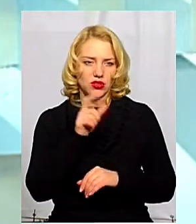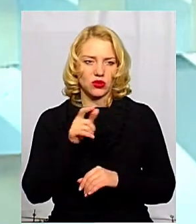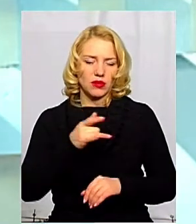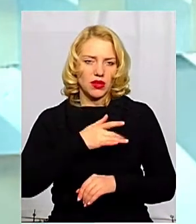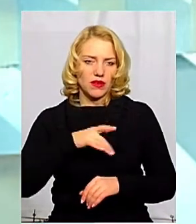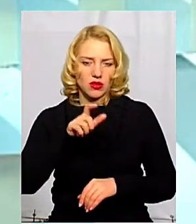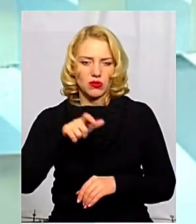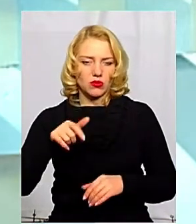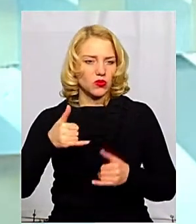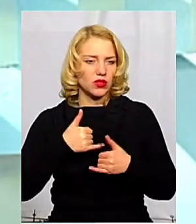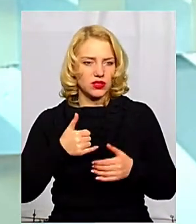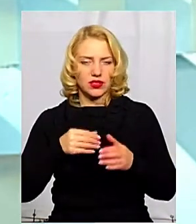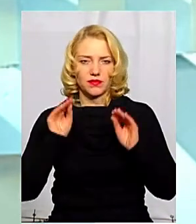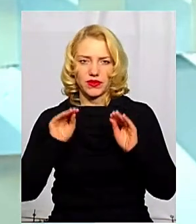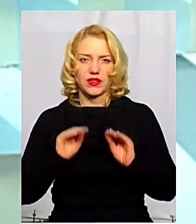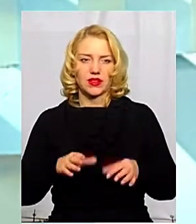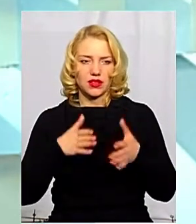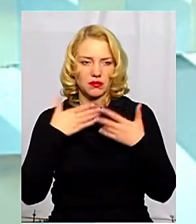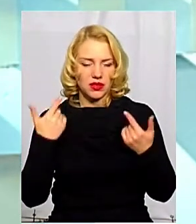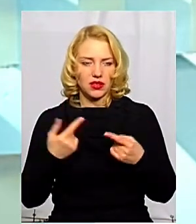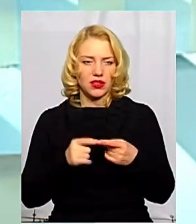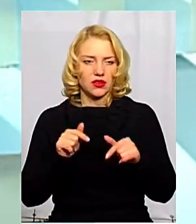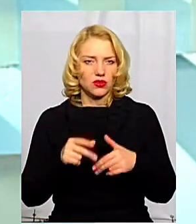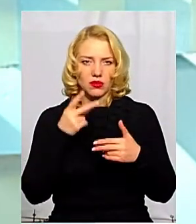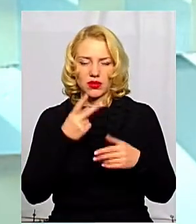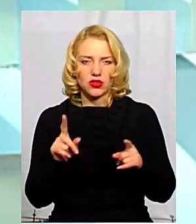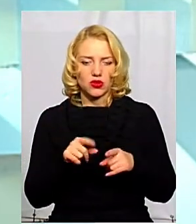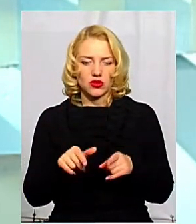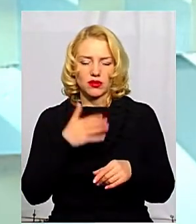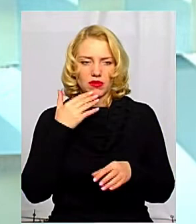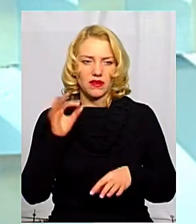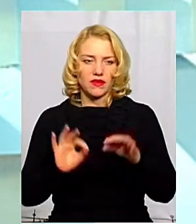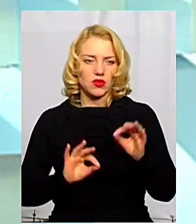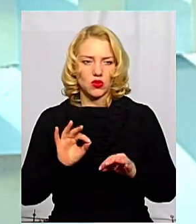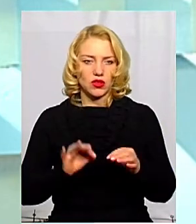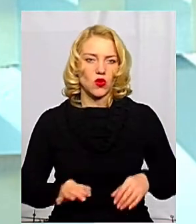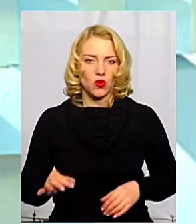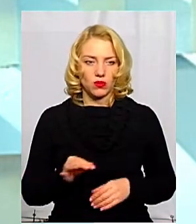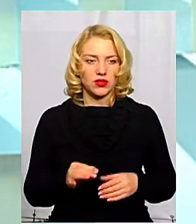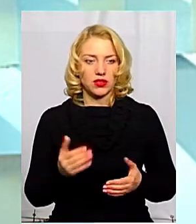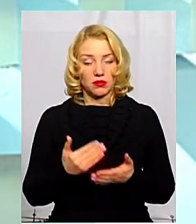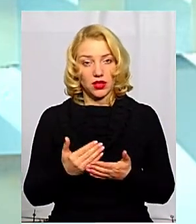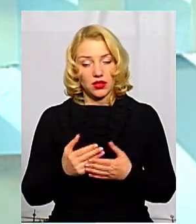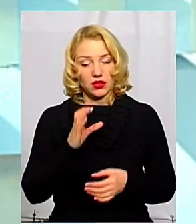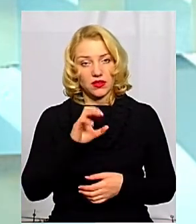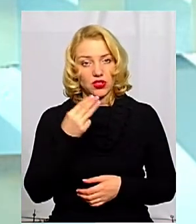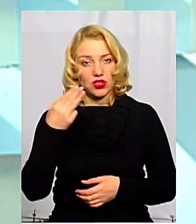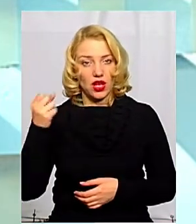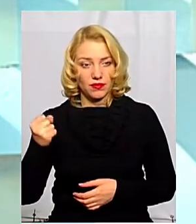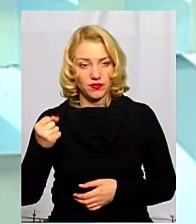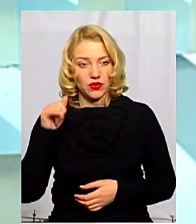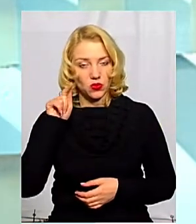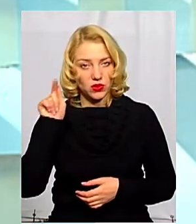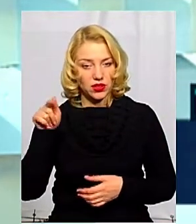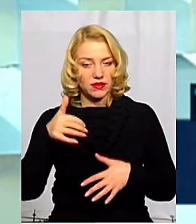особам у нас статистики немає. Навіть не відсоток. Тут, ви бачите, навіть нема відсотка в області. До прикладу, Сполучені Штати Америки,